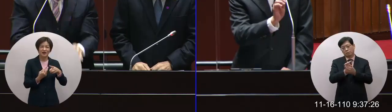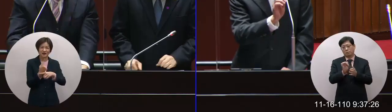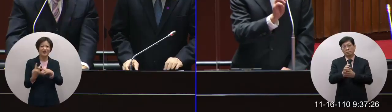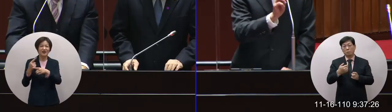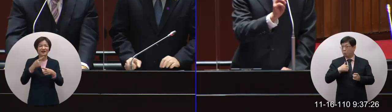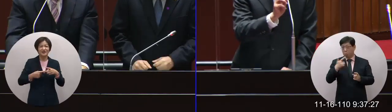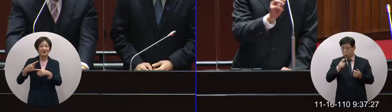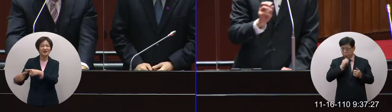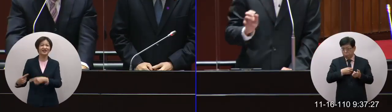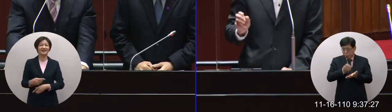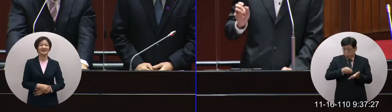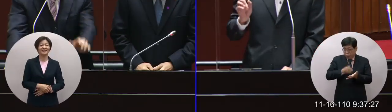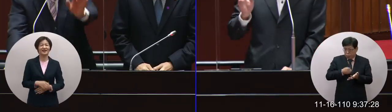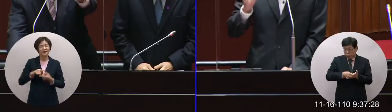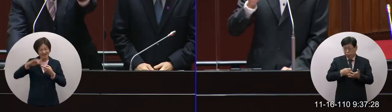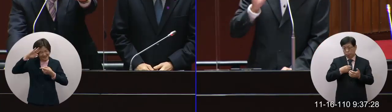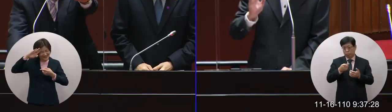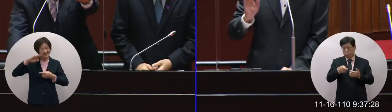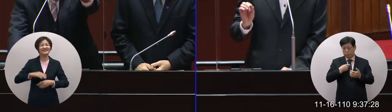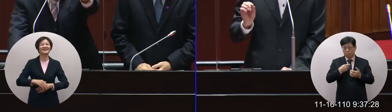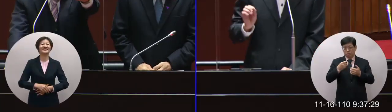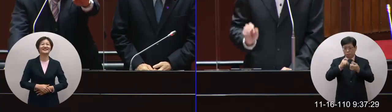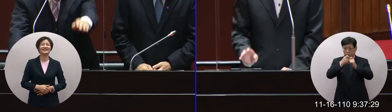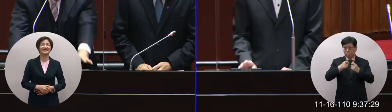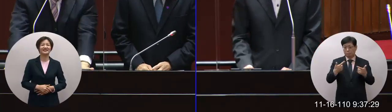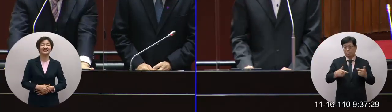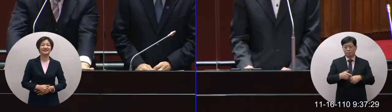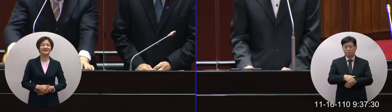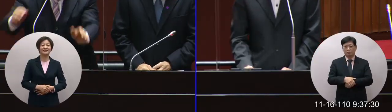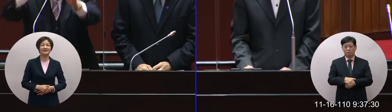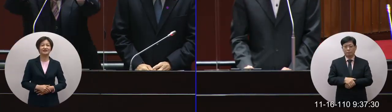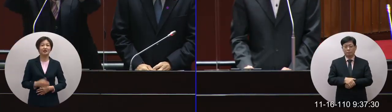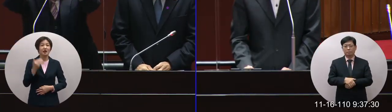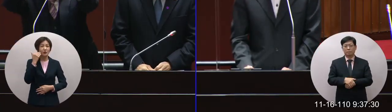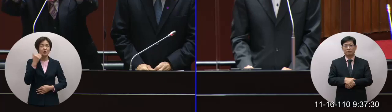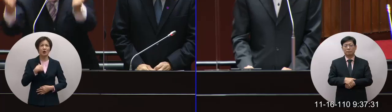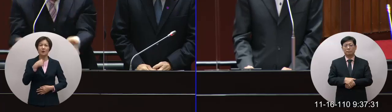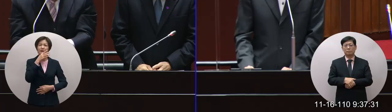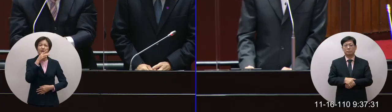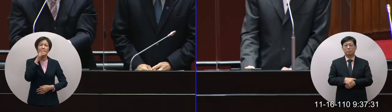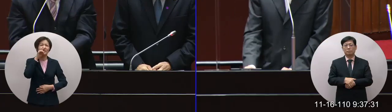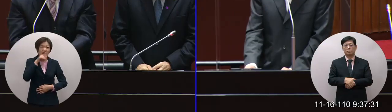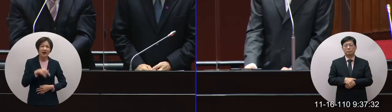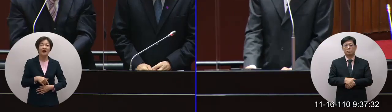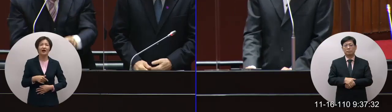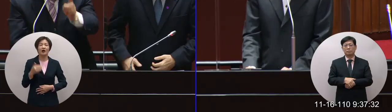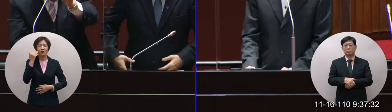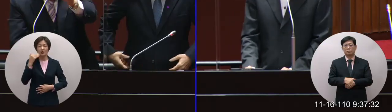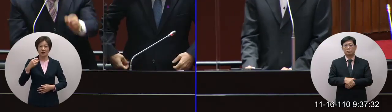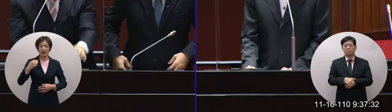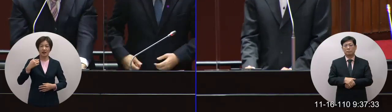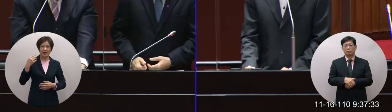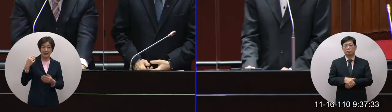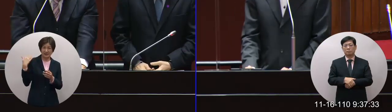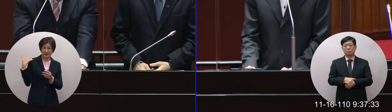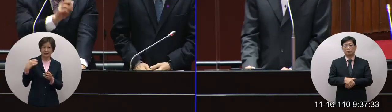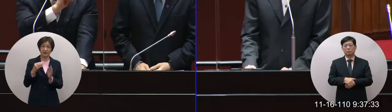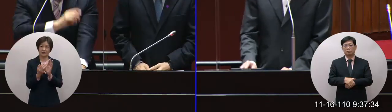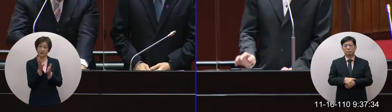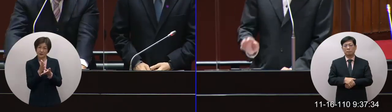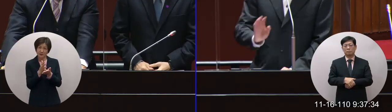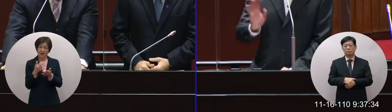其實我不是在計較這個對不起如果如果如果我講說啊華國都沒有地震代那那